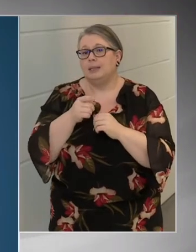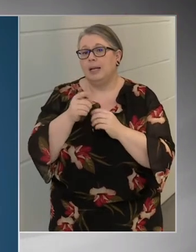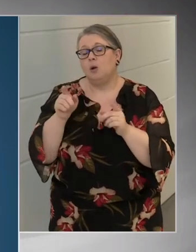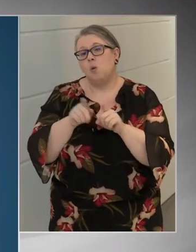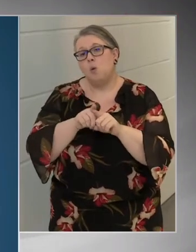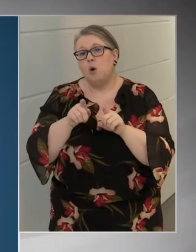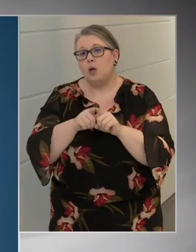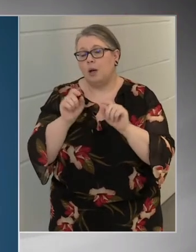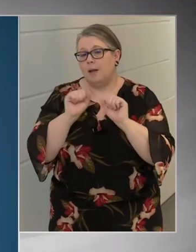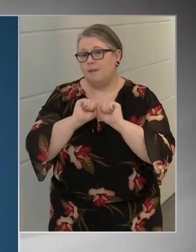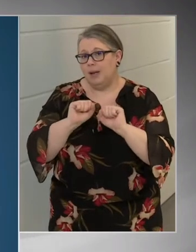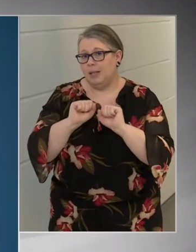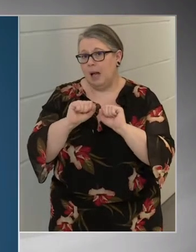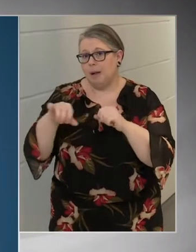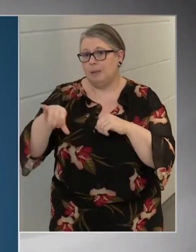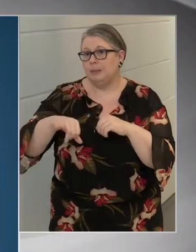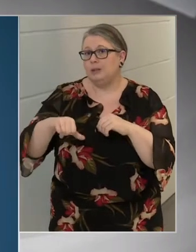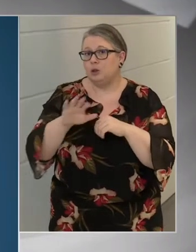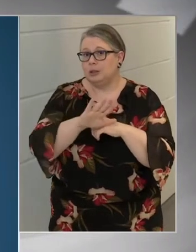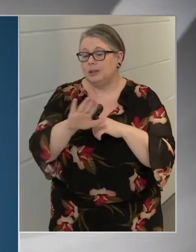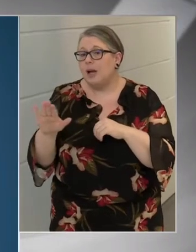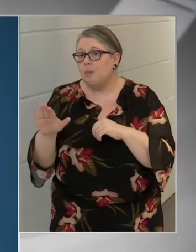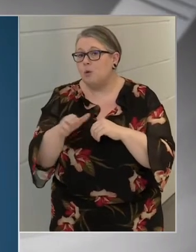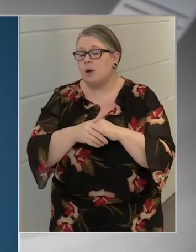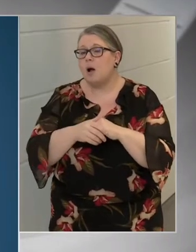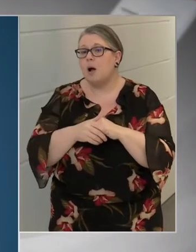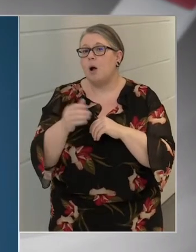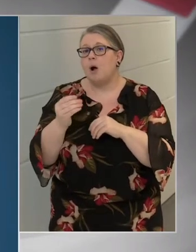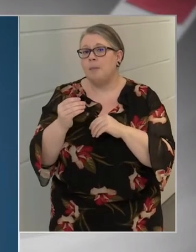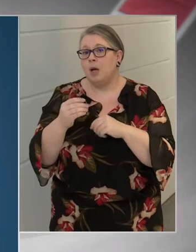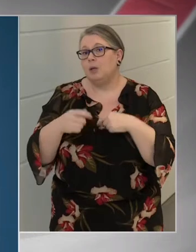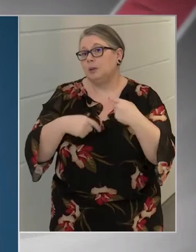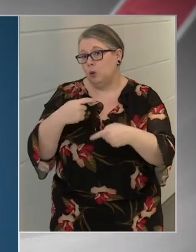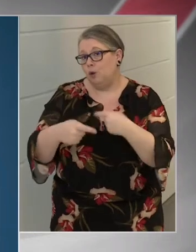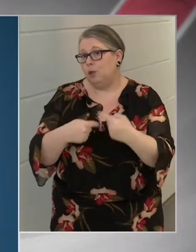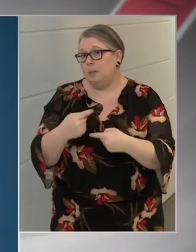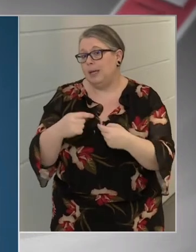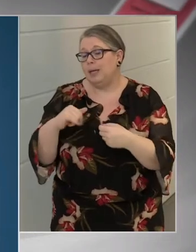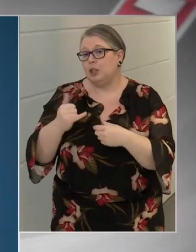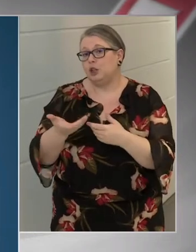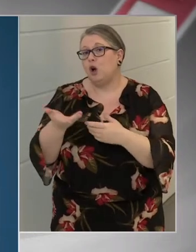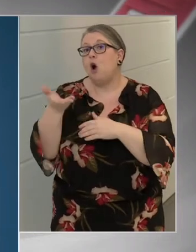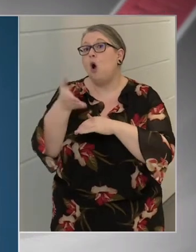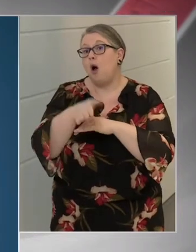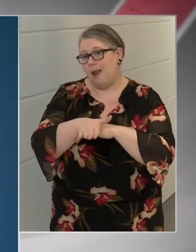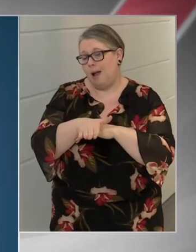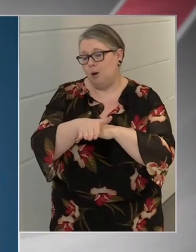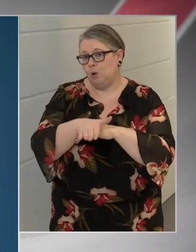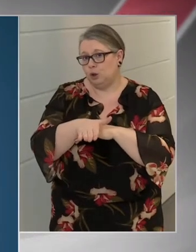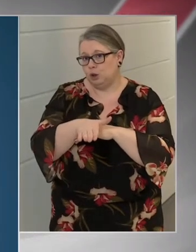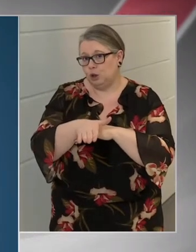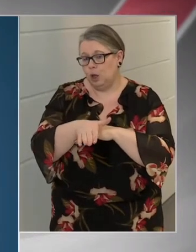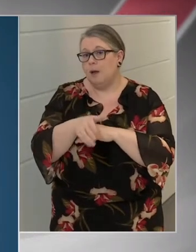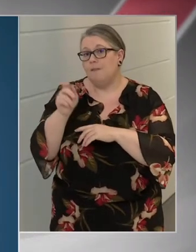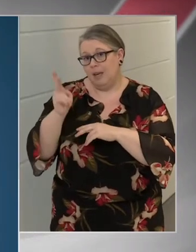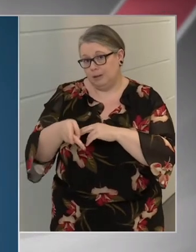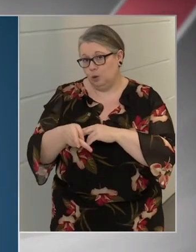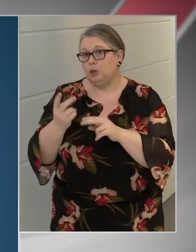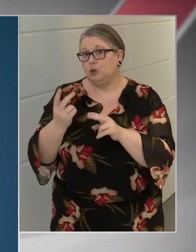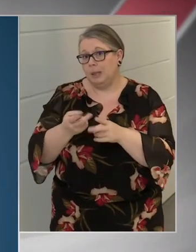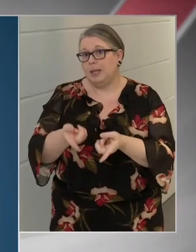olyan védelmet biztosít számukra, ami a szövődményes, illetve a halálos kimenetelű